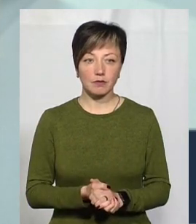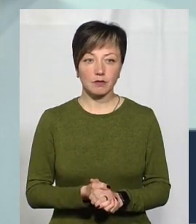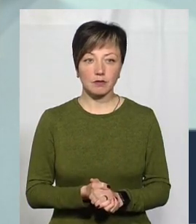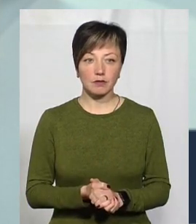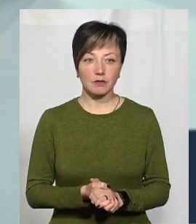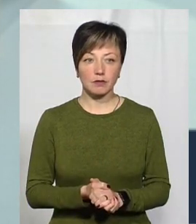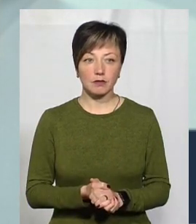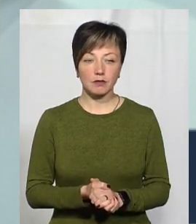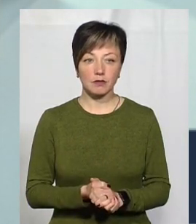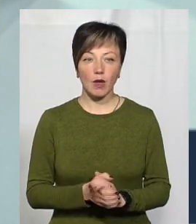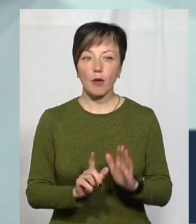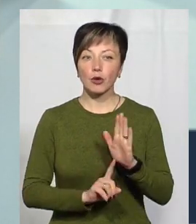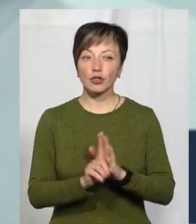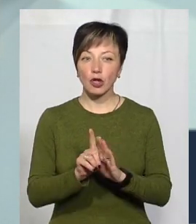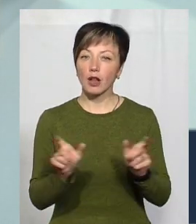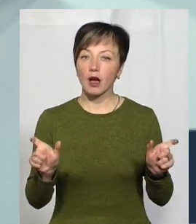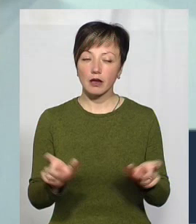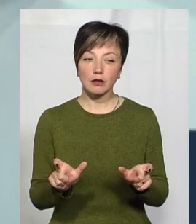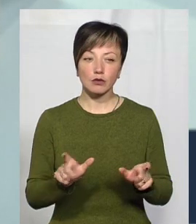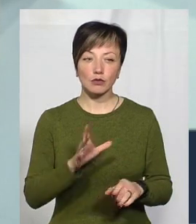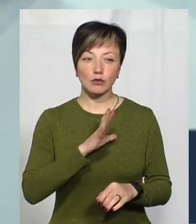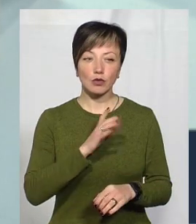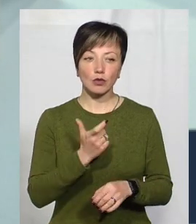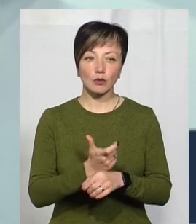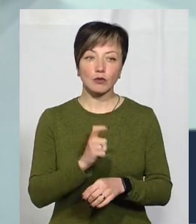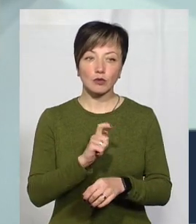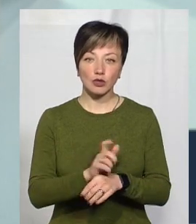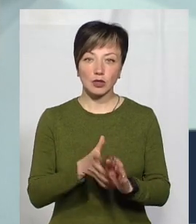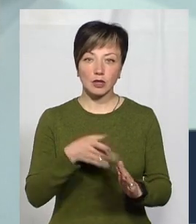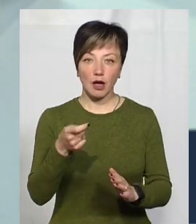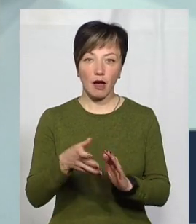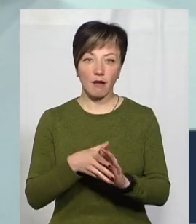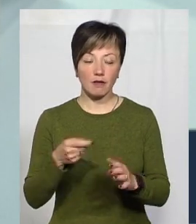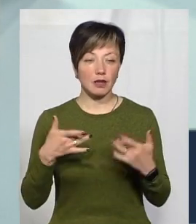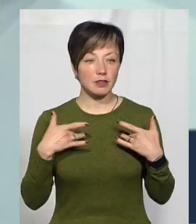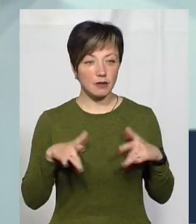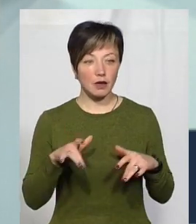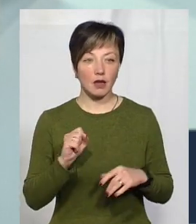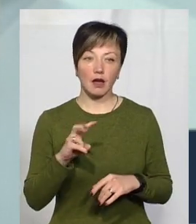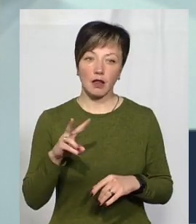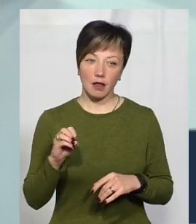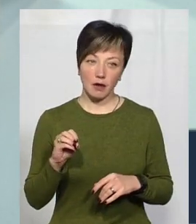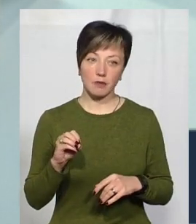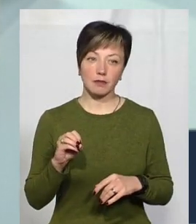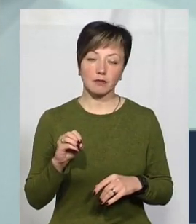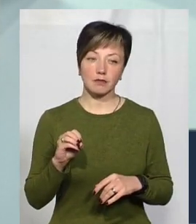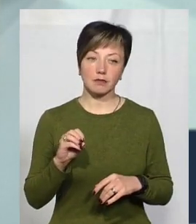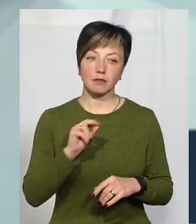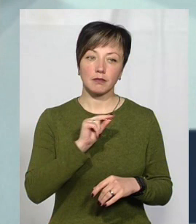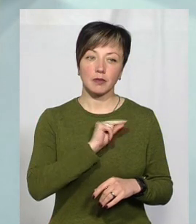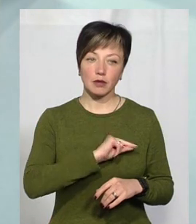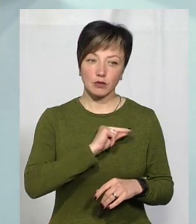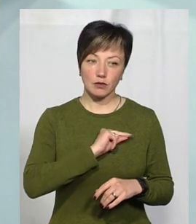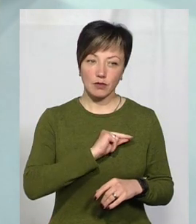по началу карантину, було більше заяв на звільнення, але ми працювали з